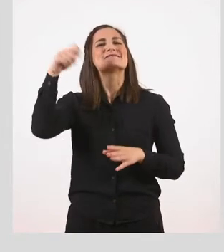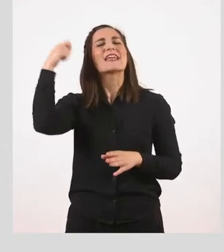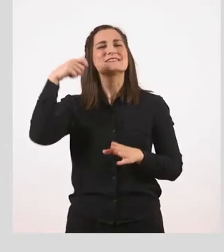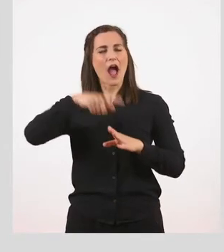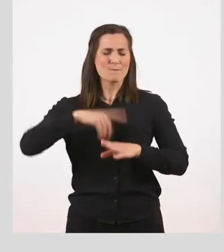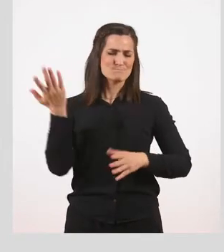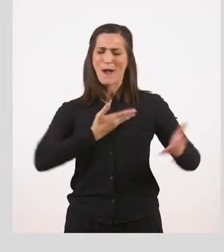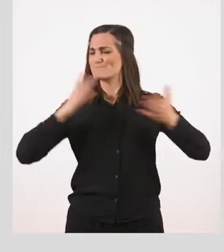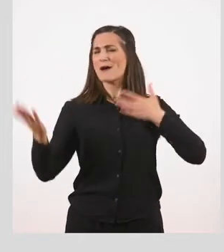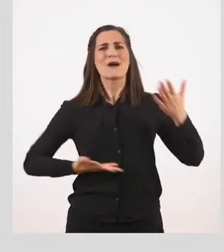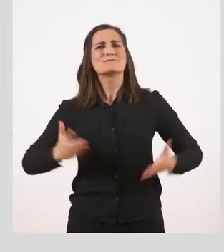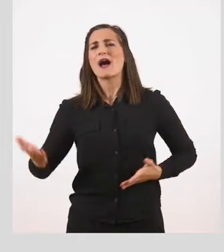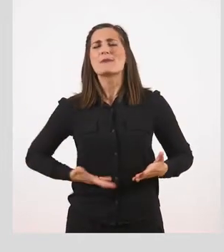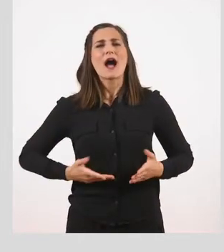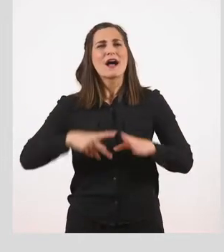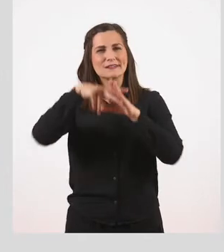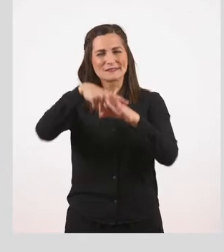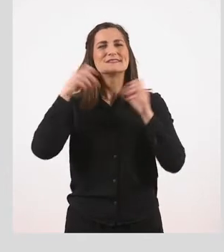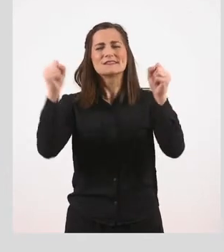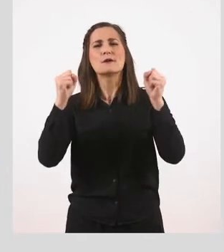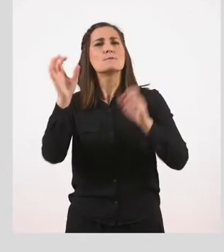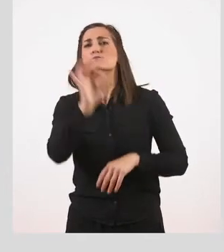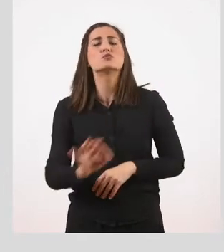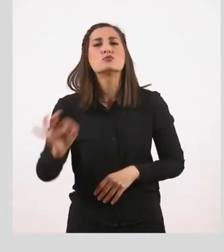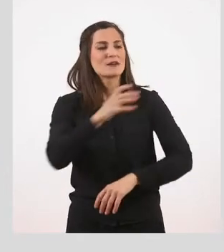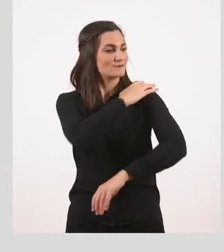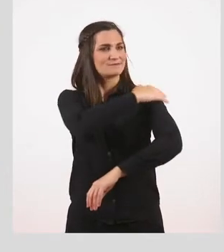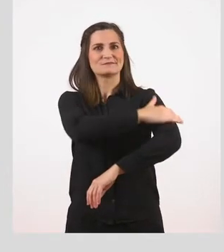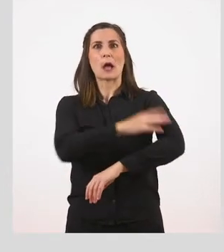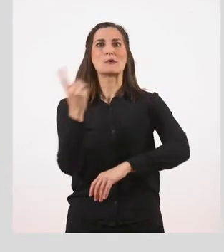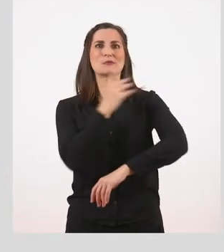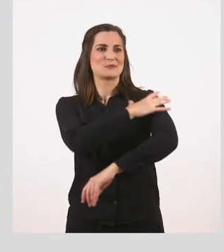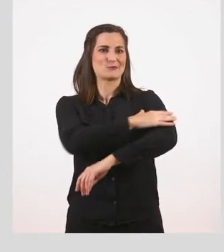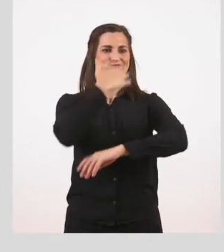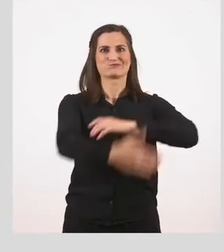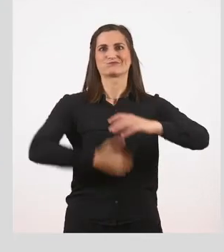τραυματίας, πάντοτε είναι τραυματίας στο χέρι ή στην ομοπλάτη.